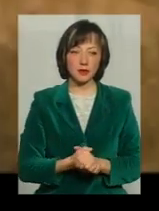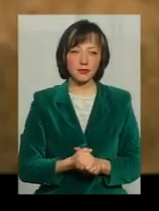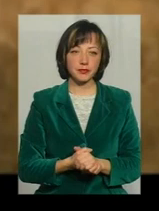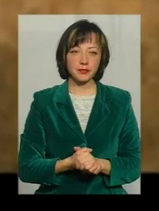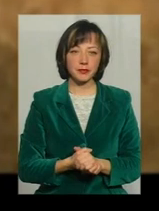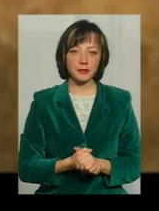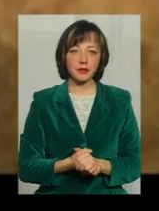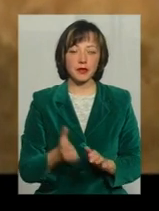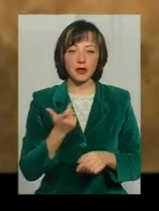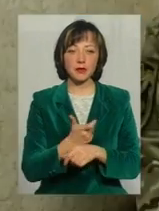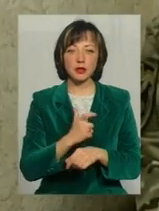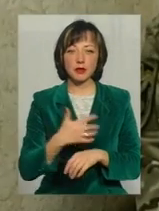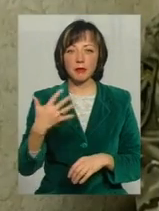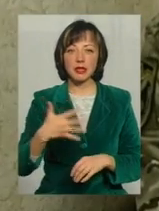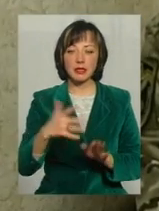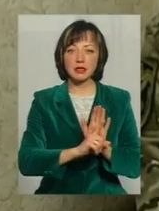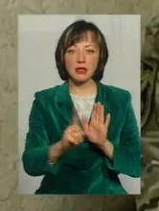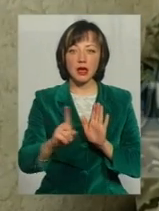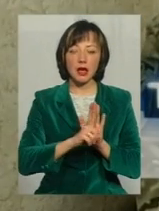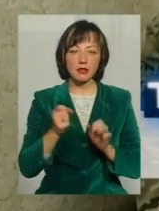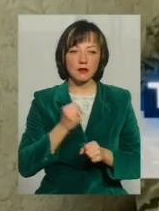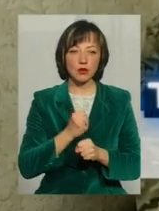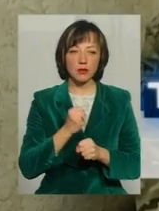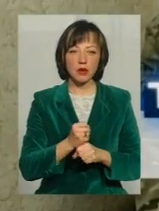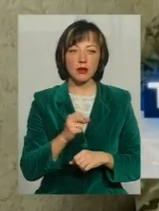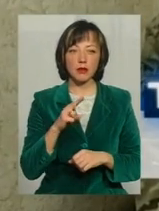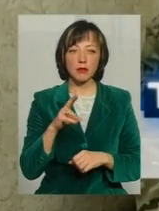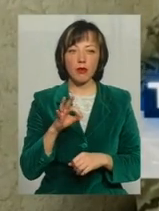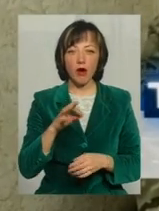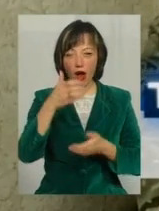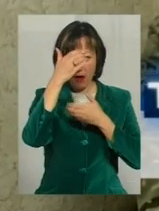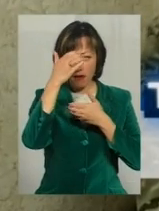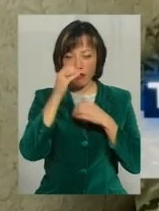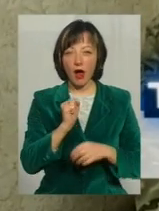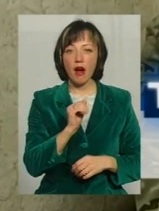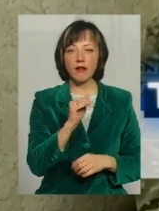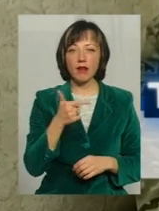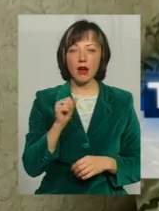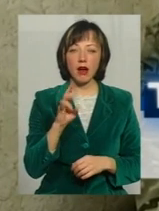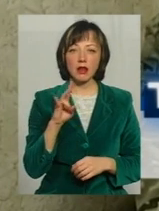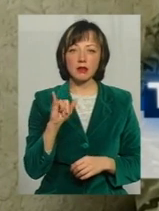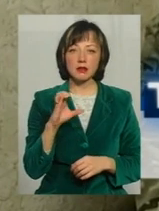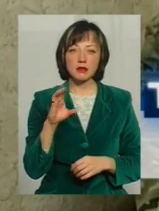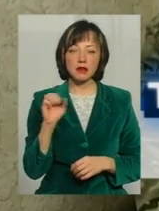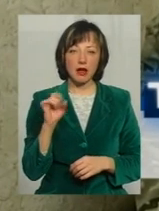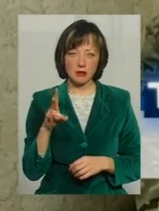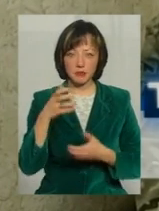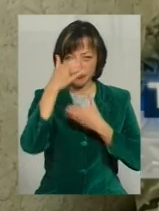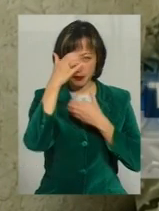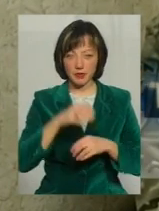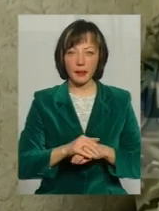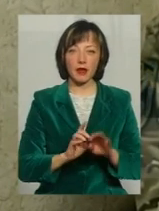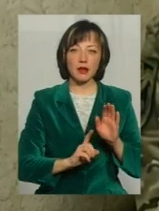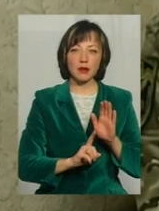рейсів ми зробили по Афганістану У різних точках Начинає Газні,